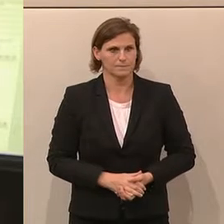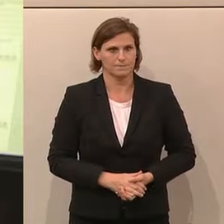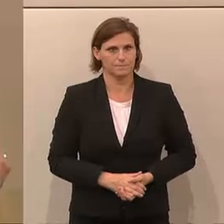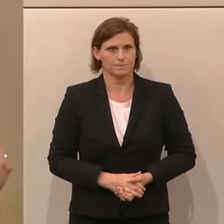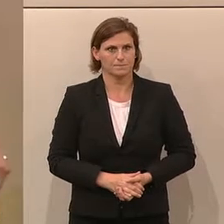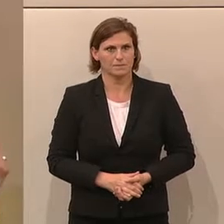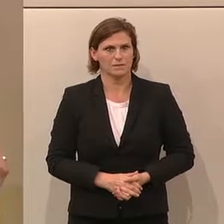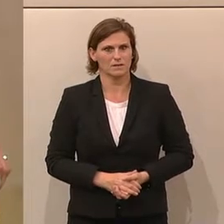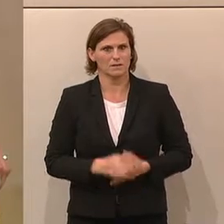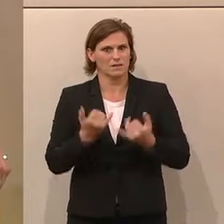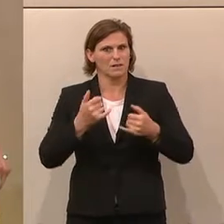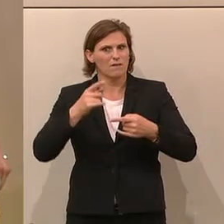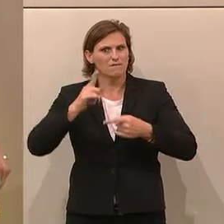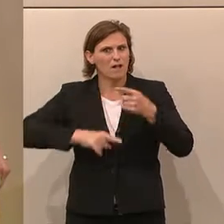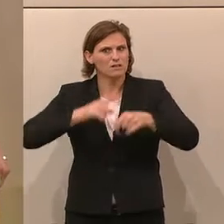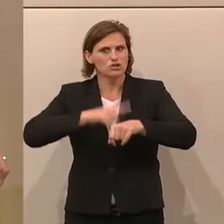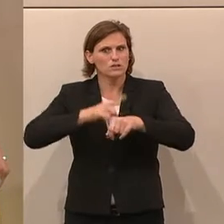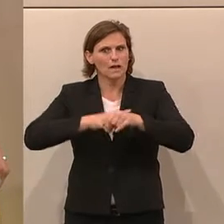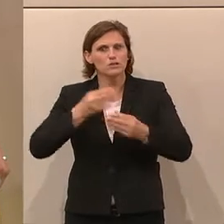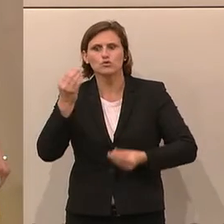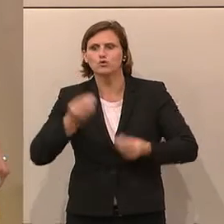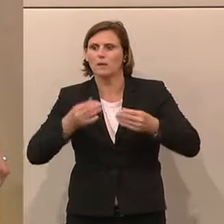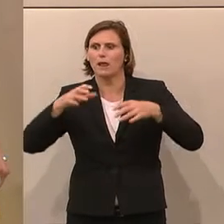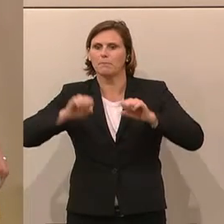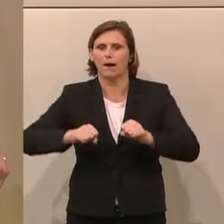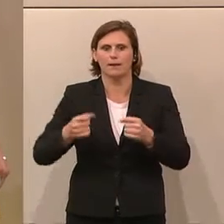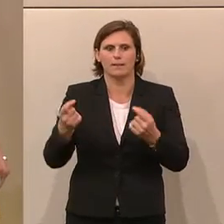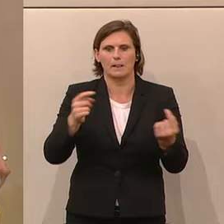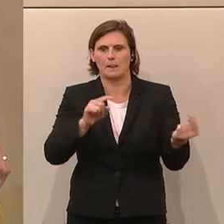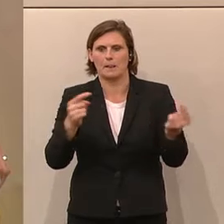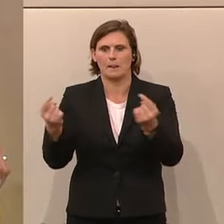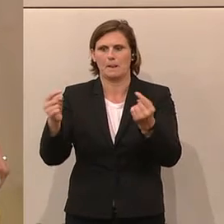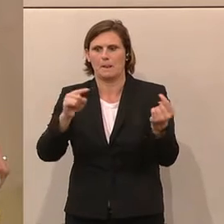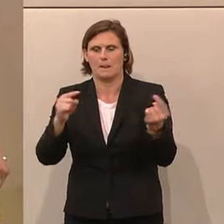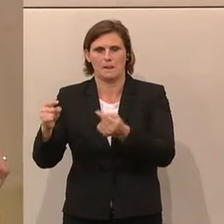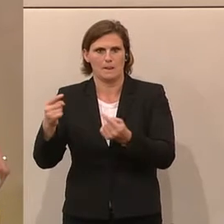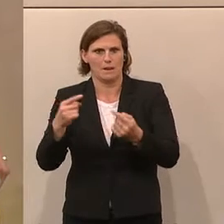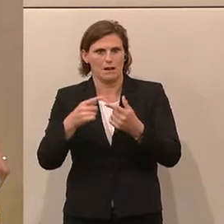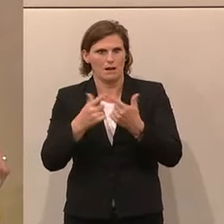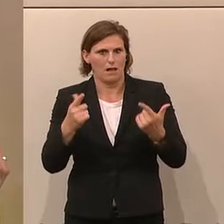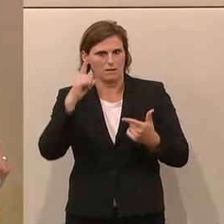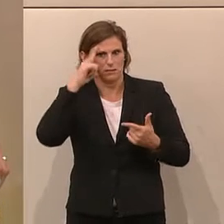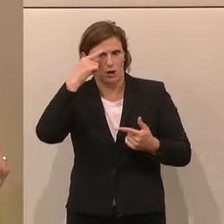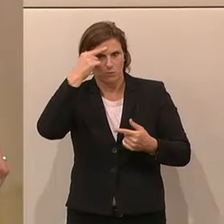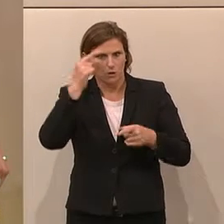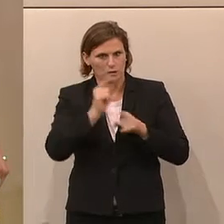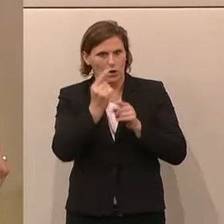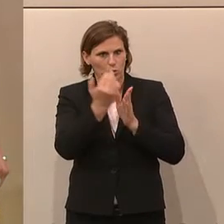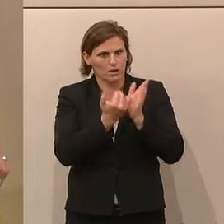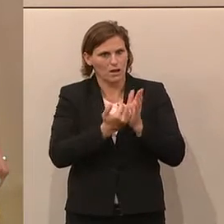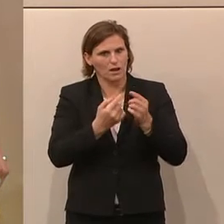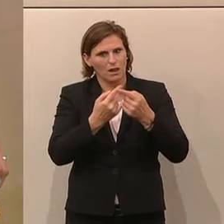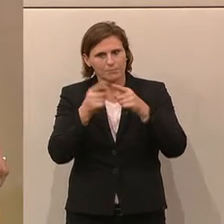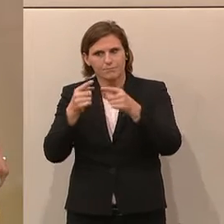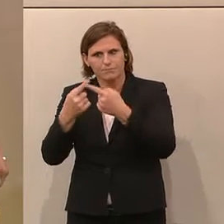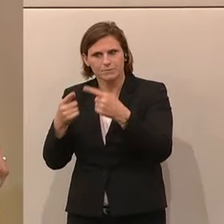Es ist ein falscher Zeitpunkt, hier Machtspielchen zu spielen zwischen einzelnen Landeshauptleuten, zwischen einzelnen Landesregelungen. Wir sehen es, dass es in eine falsche